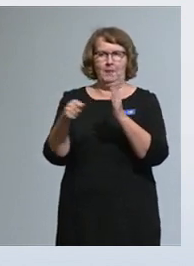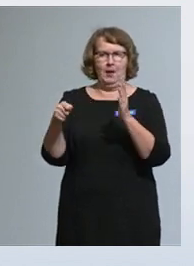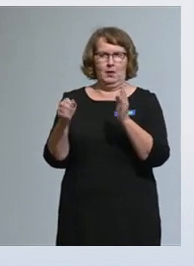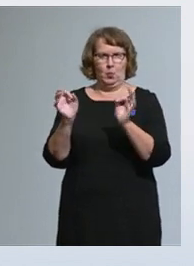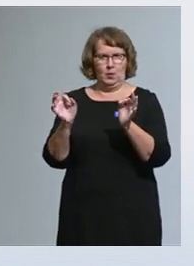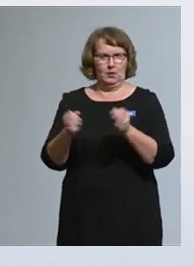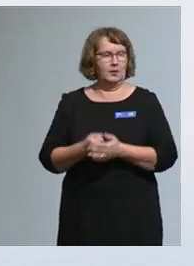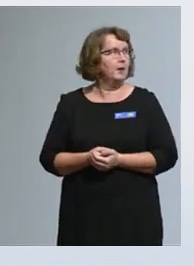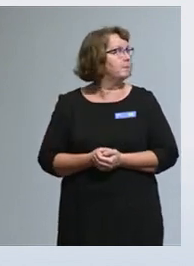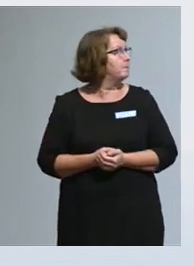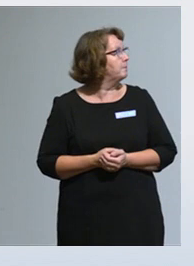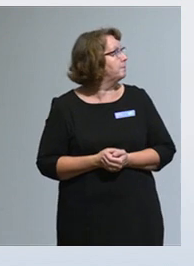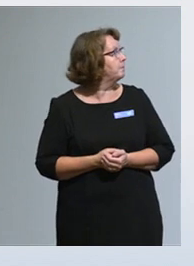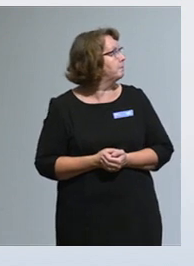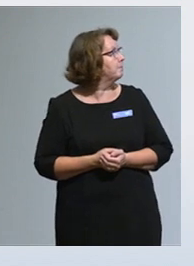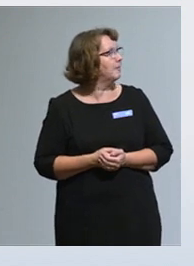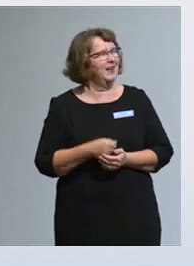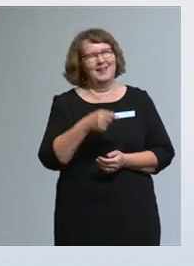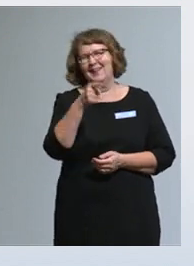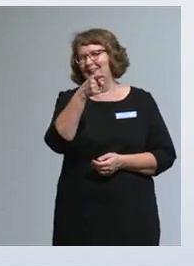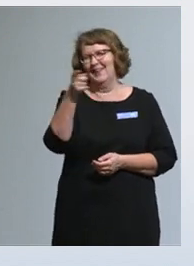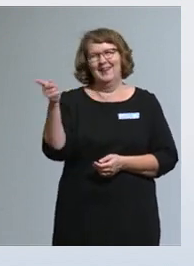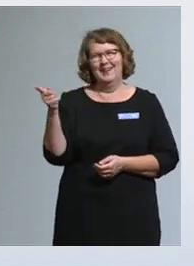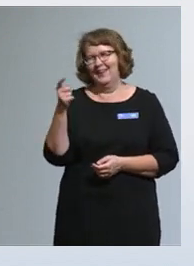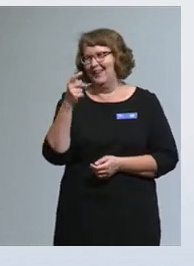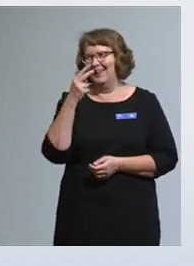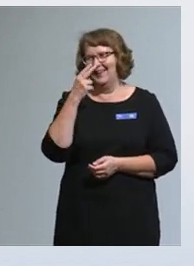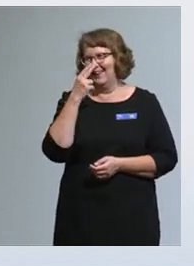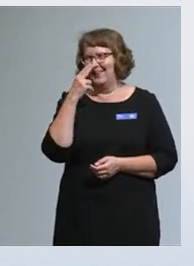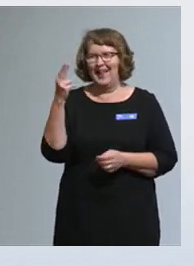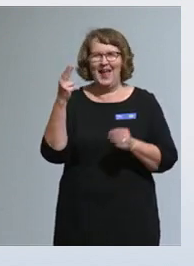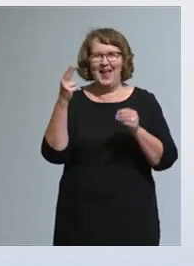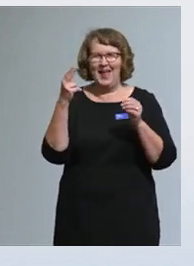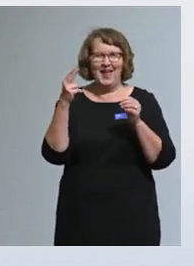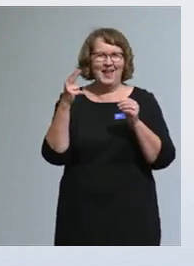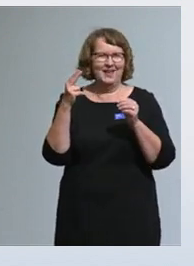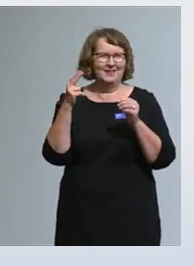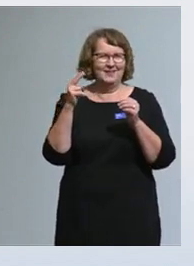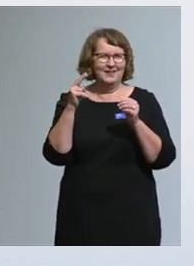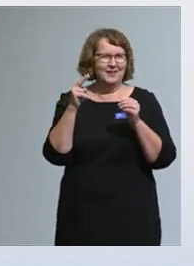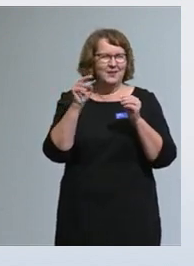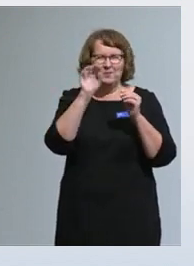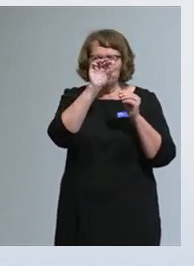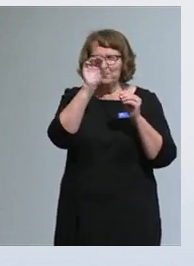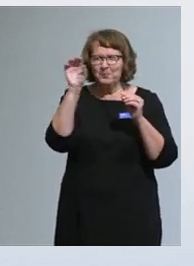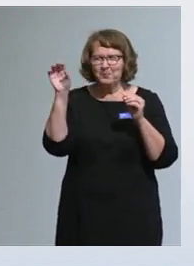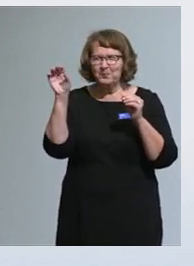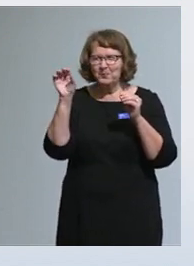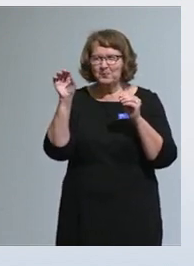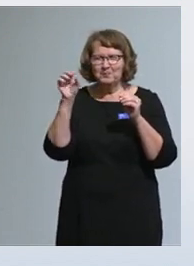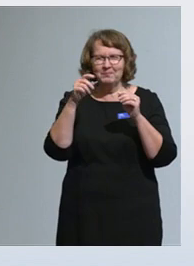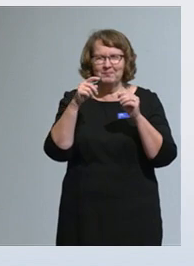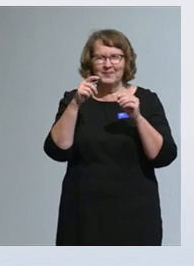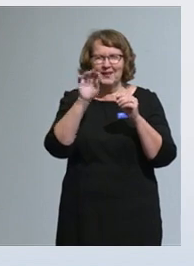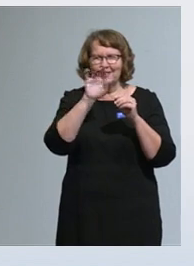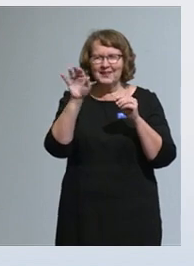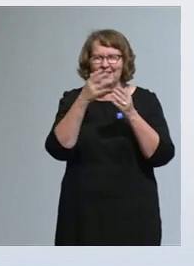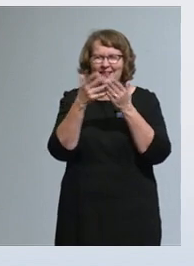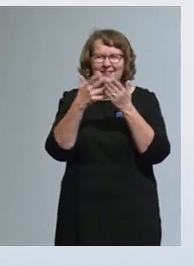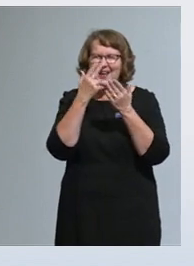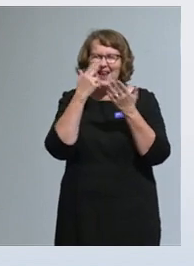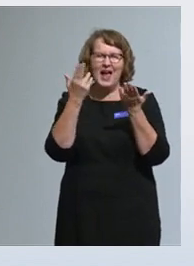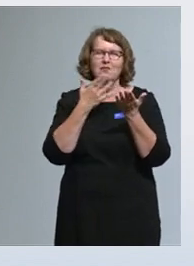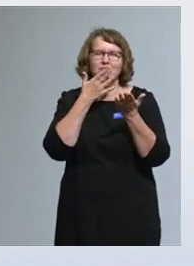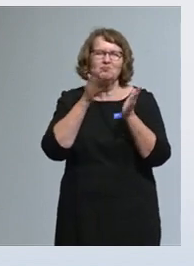Siinä ette näe niitä fontteja, kirjoituksia, mutta ei ole